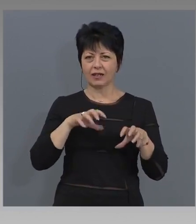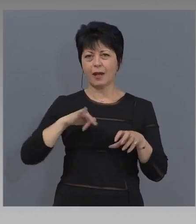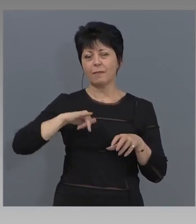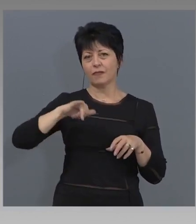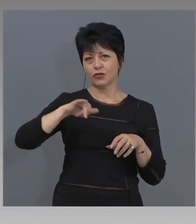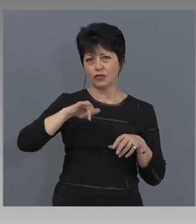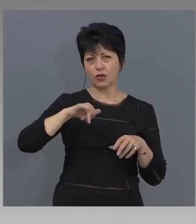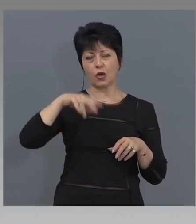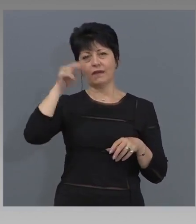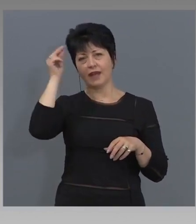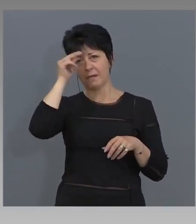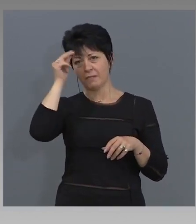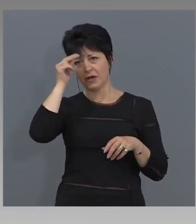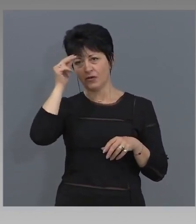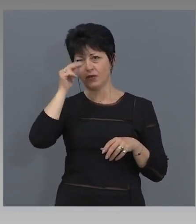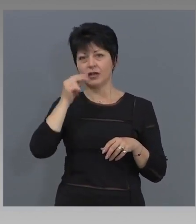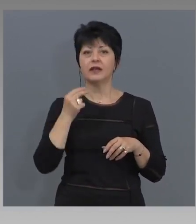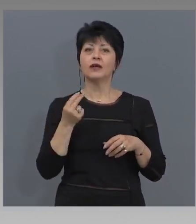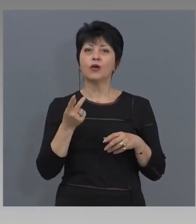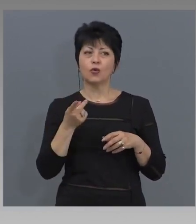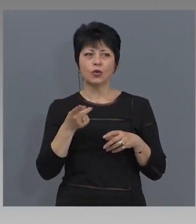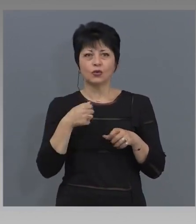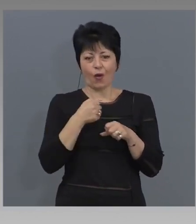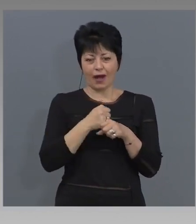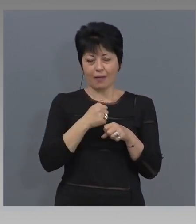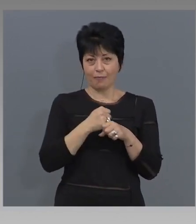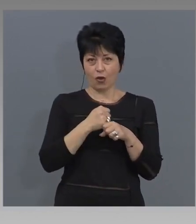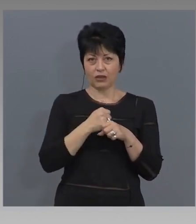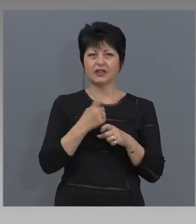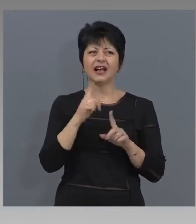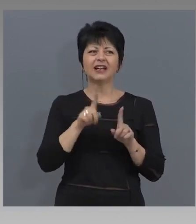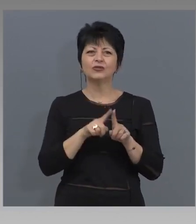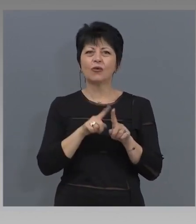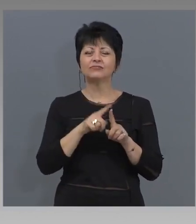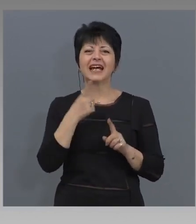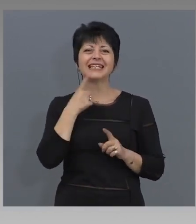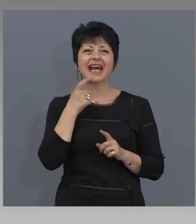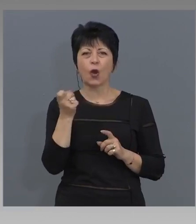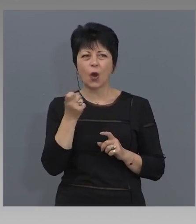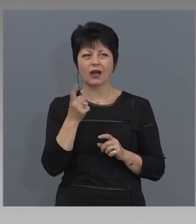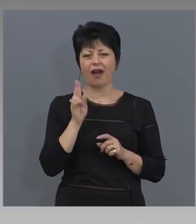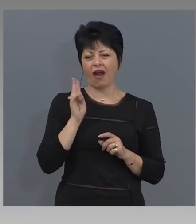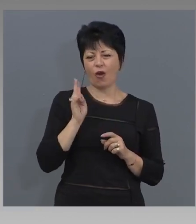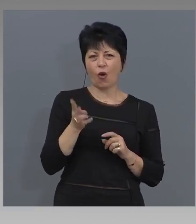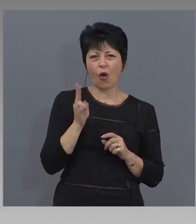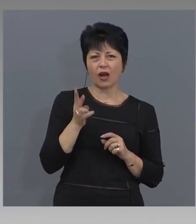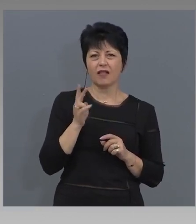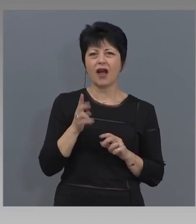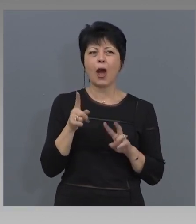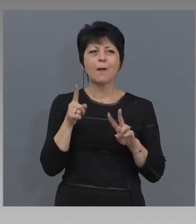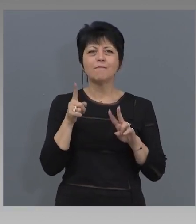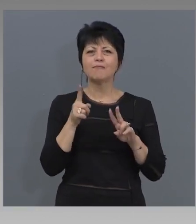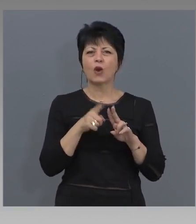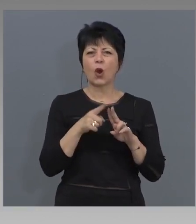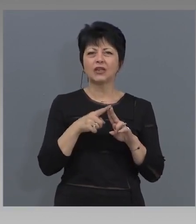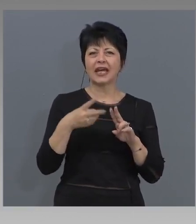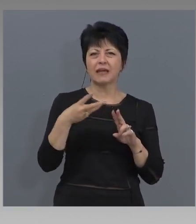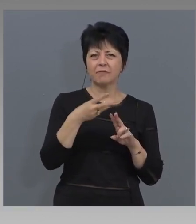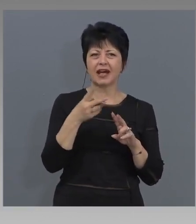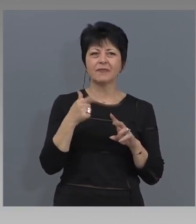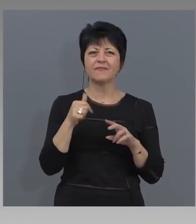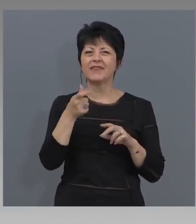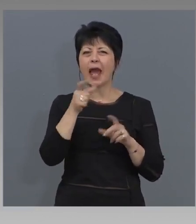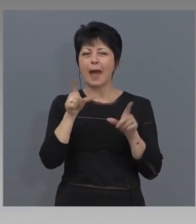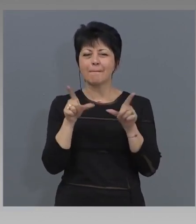България, в полза на българското общество, като Загорка, Кока-Кола, Проктър и Гембъл, Маджаров,